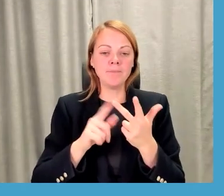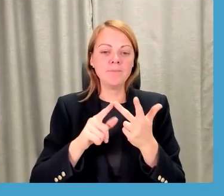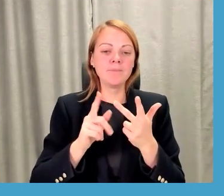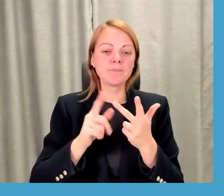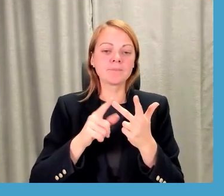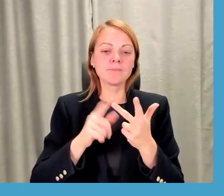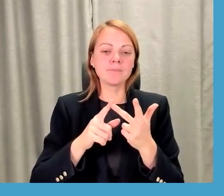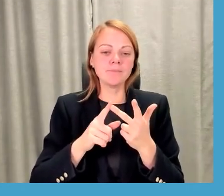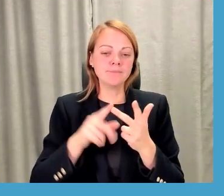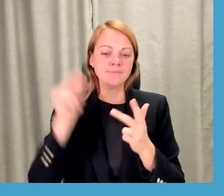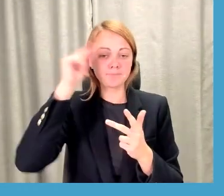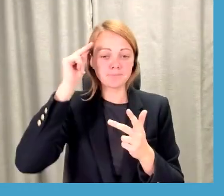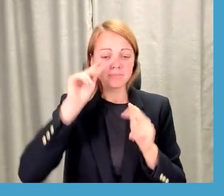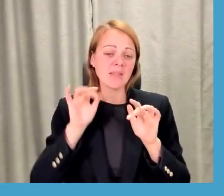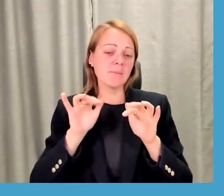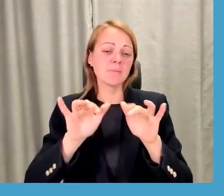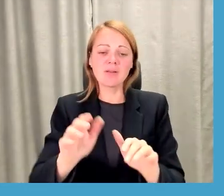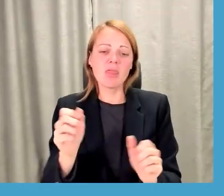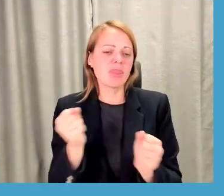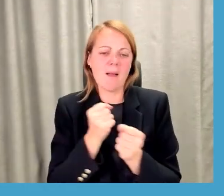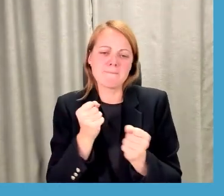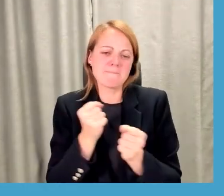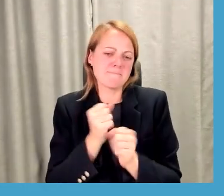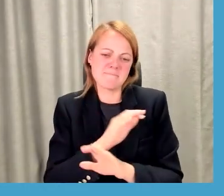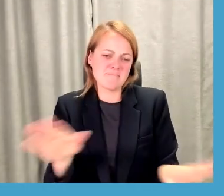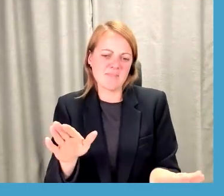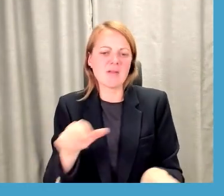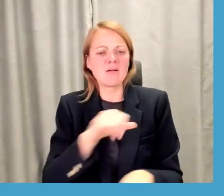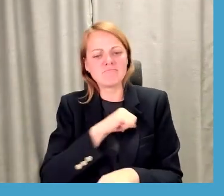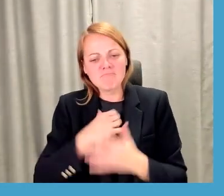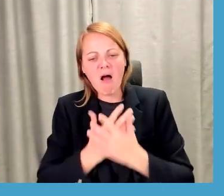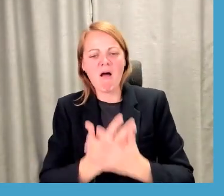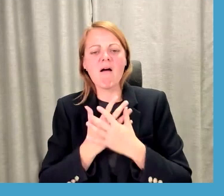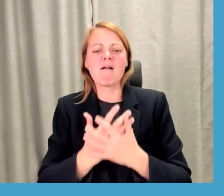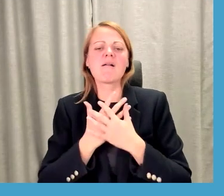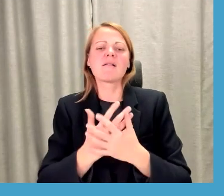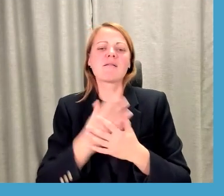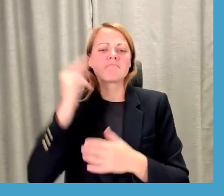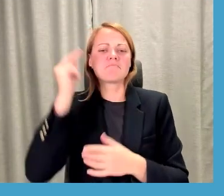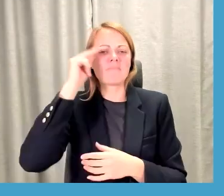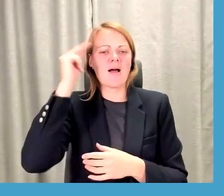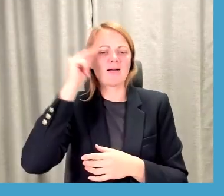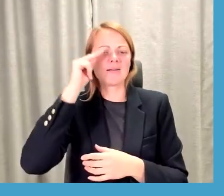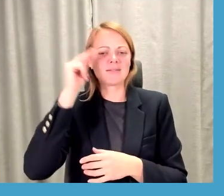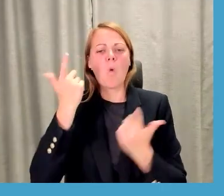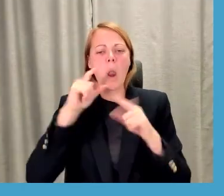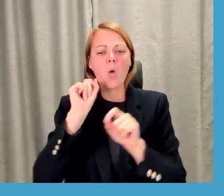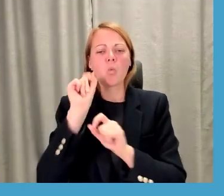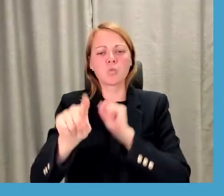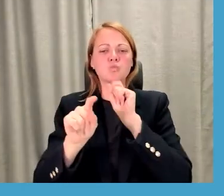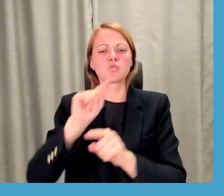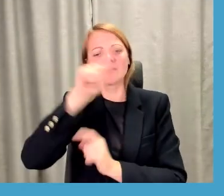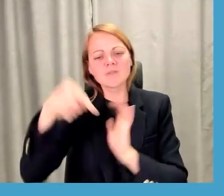pašā mācību procesā nebaidīties arī aktīvi mācību laikā, tomēr uzdot jautājumus,